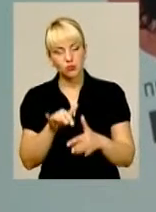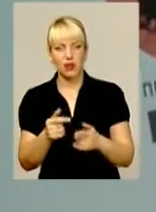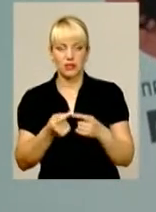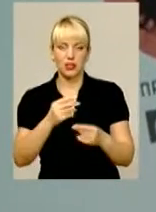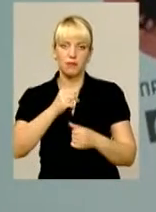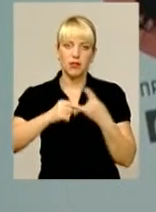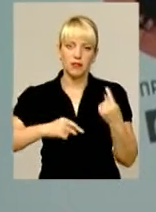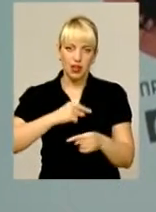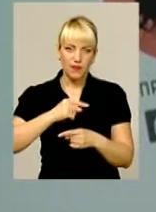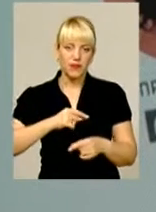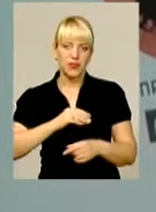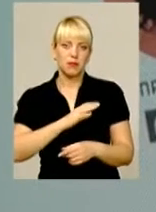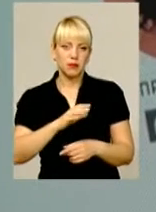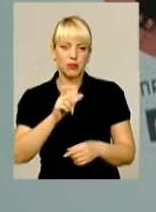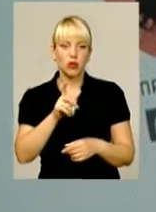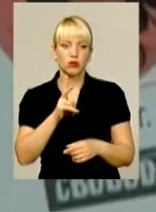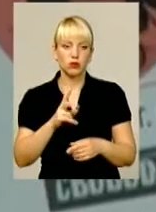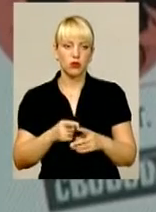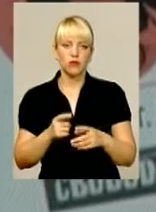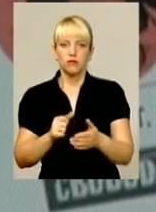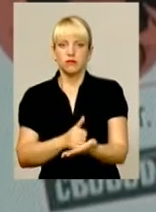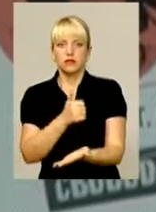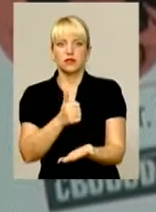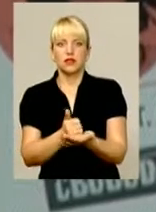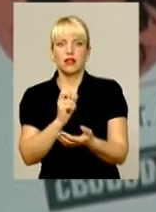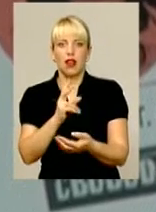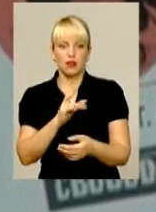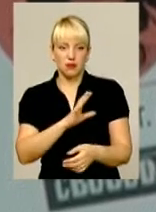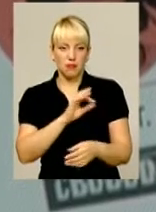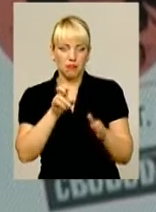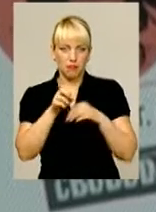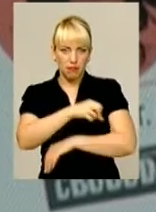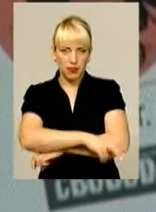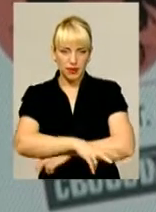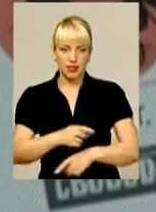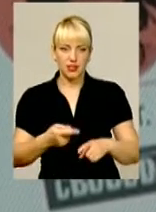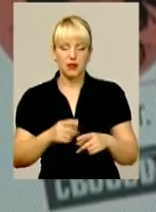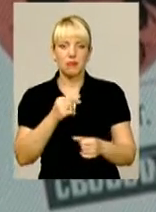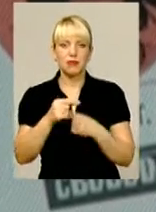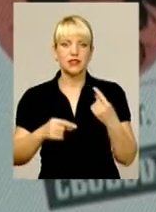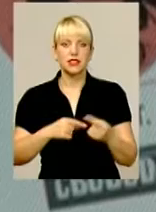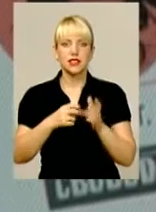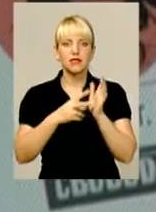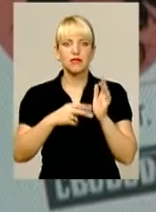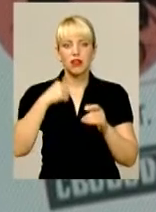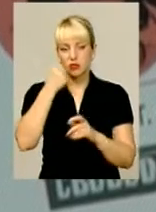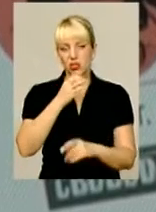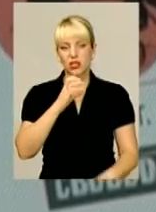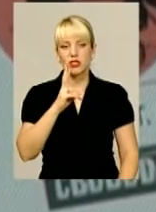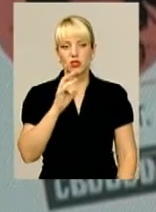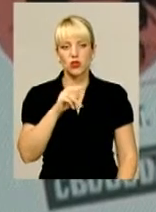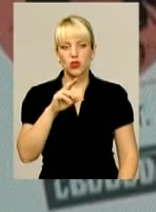власних і лідирують у переліку найбідніших. Серед таких і депутат – бізнесмен із 17-річним досвідом Олександр